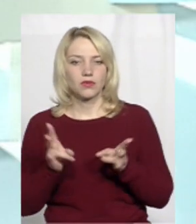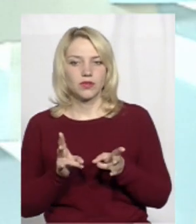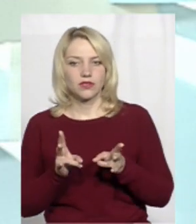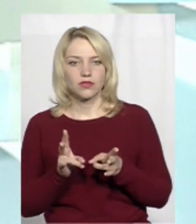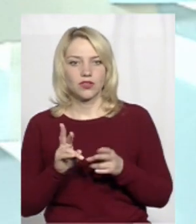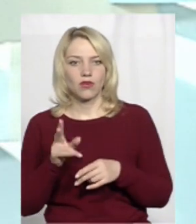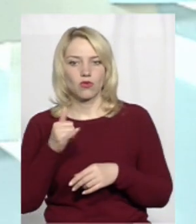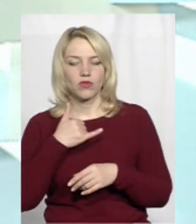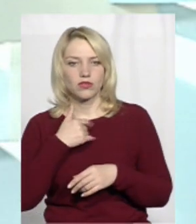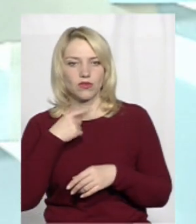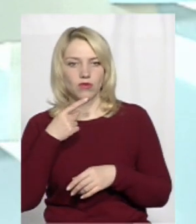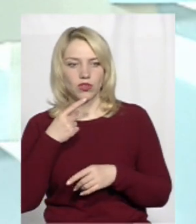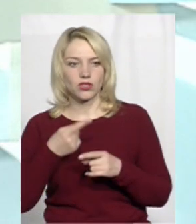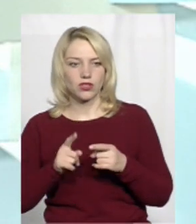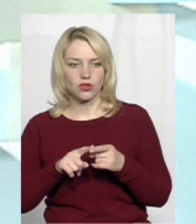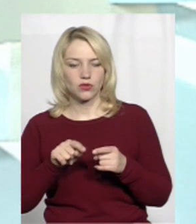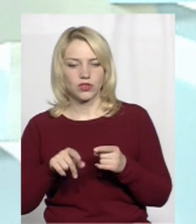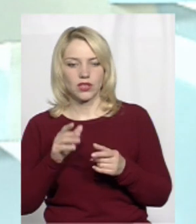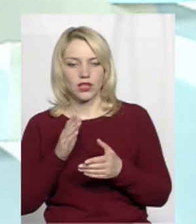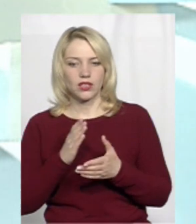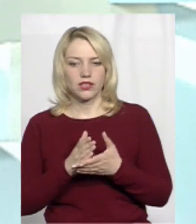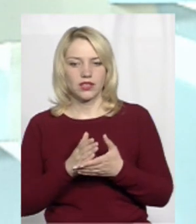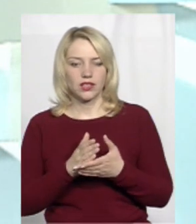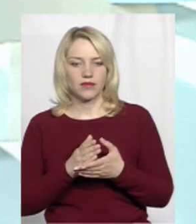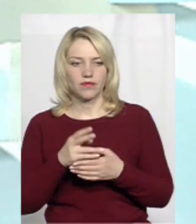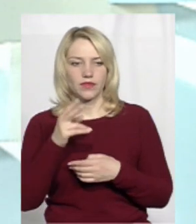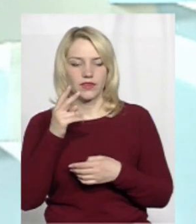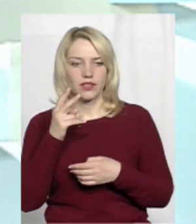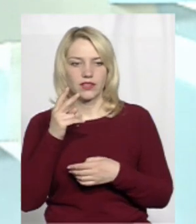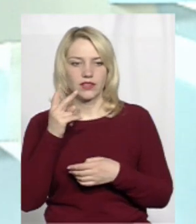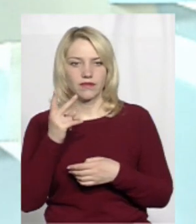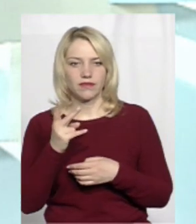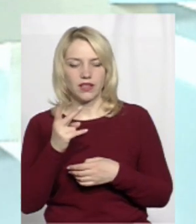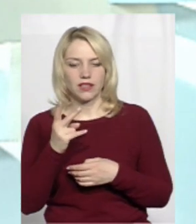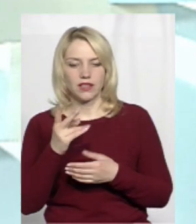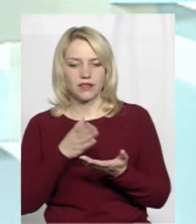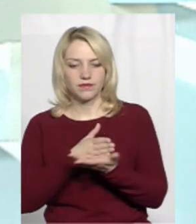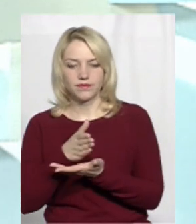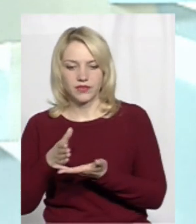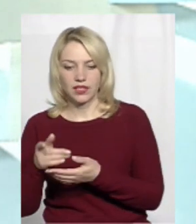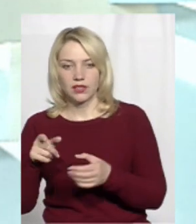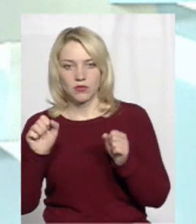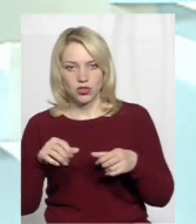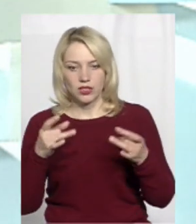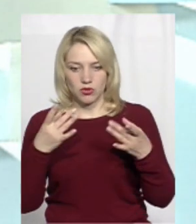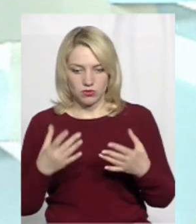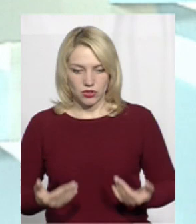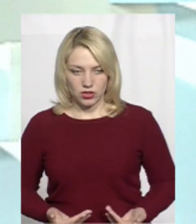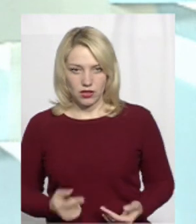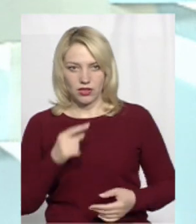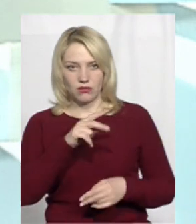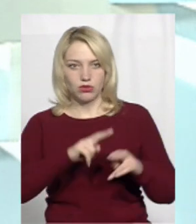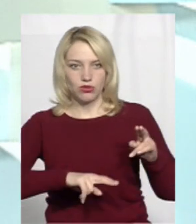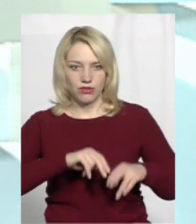Як у нас кажуть, тут строїш два кар'єрних розси. Ти можеш займатися, жити цивільним життям, і там